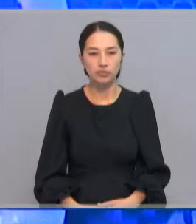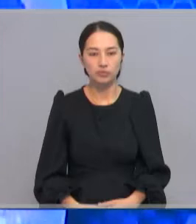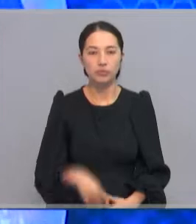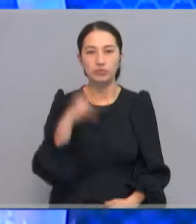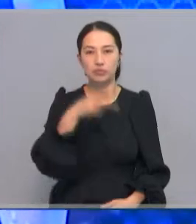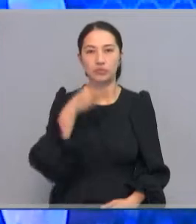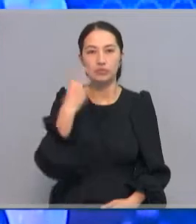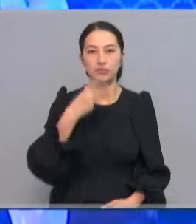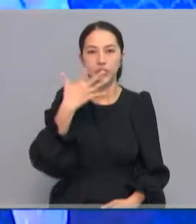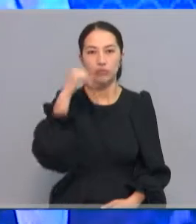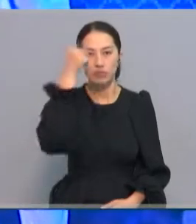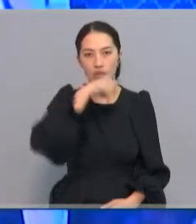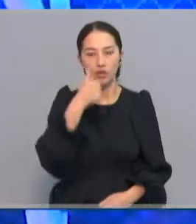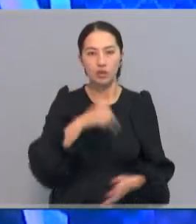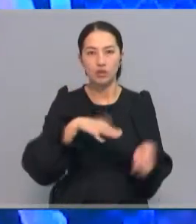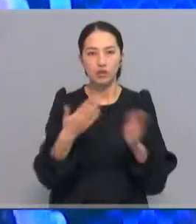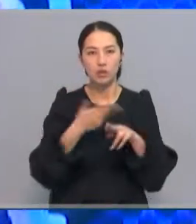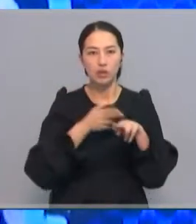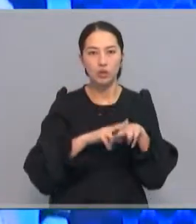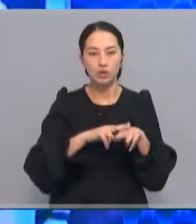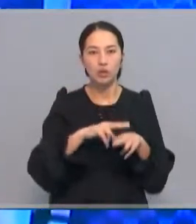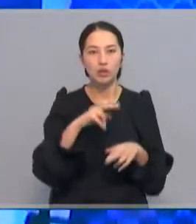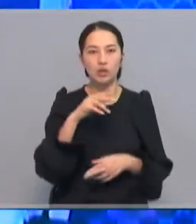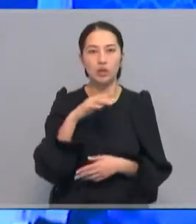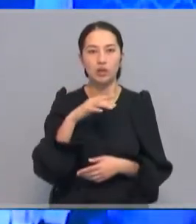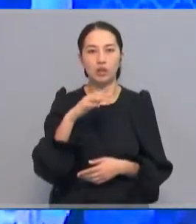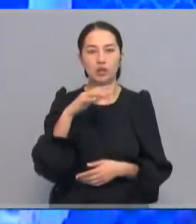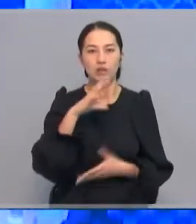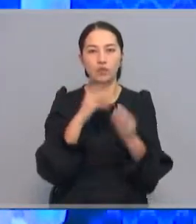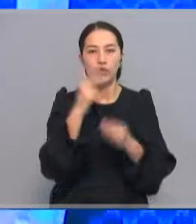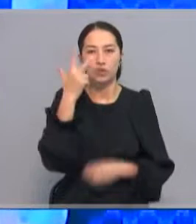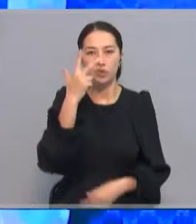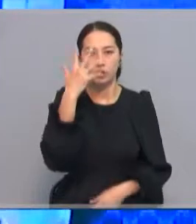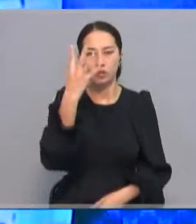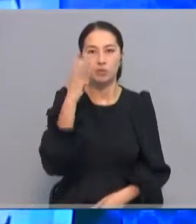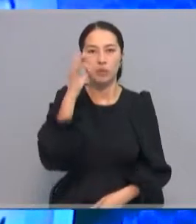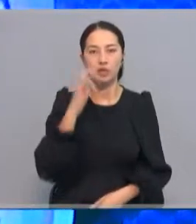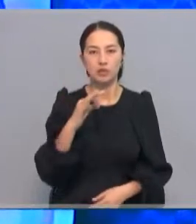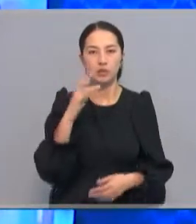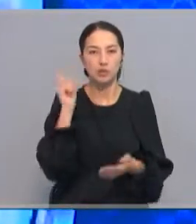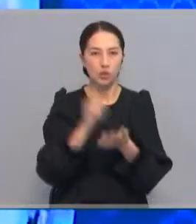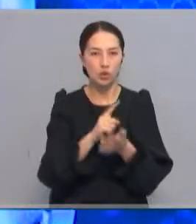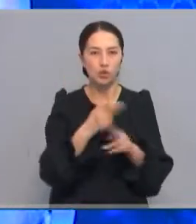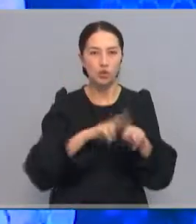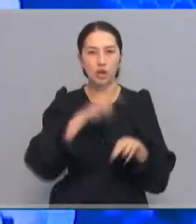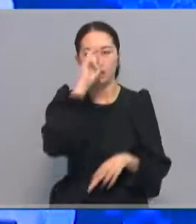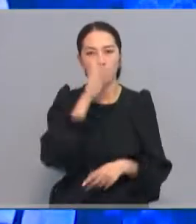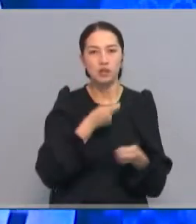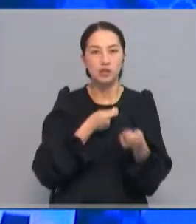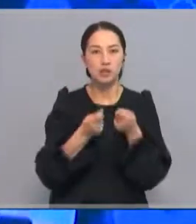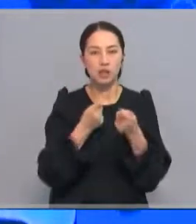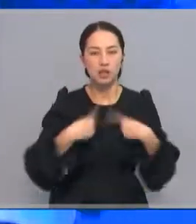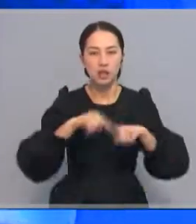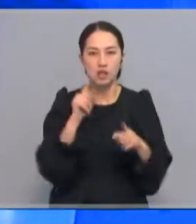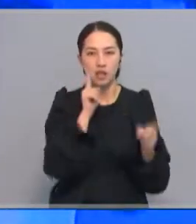2025 жылға қыра еліміздегі инфляция денгея 3-4 паезденгейінде болуы шарт. Мемлекет башысы жоғырды өткен мәжілесі